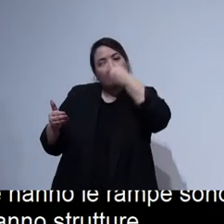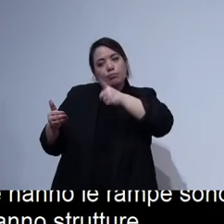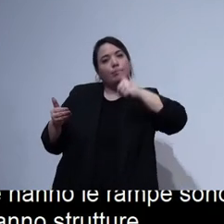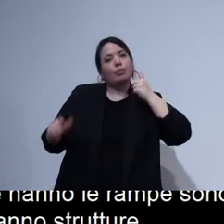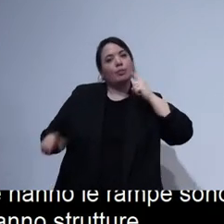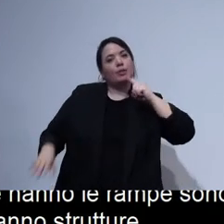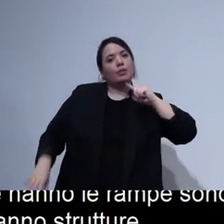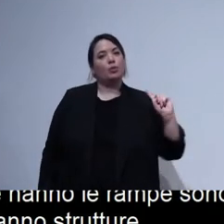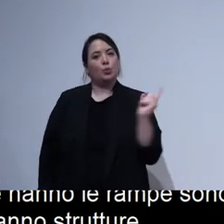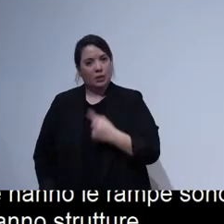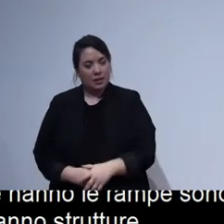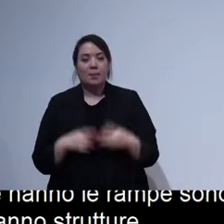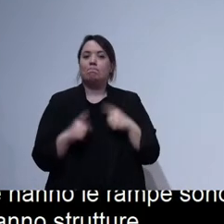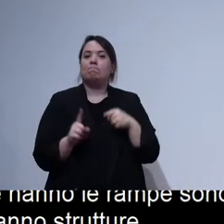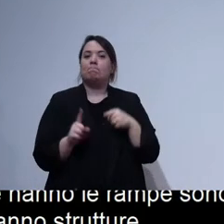'obiettivo.